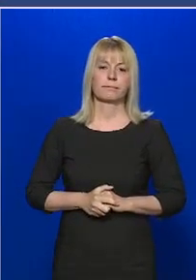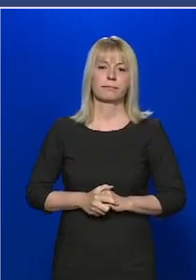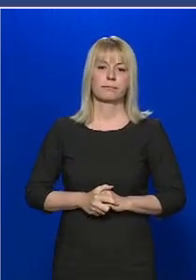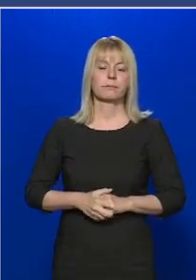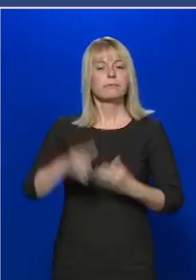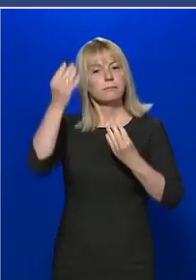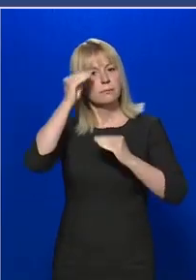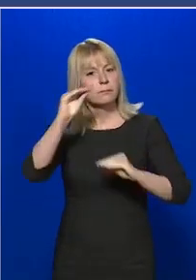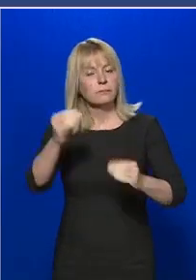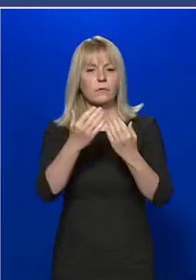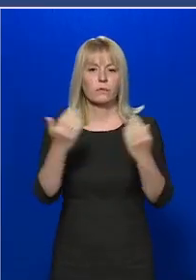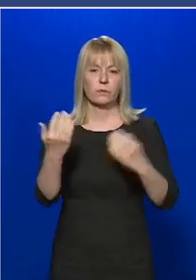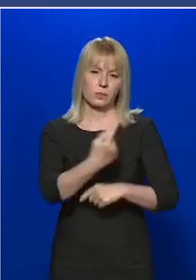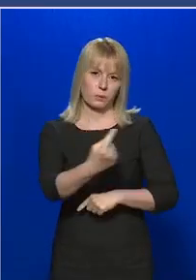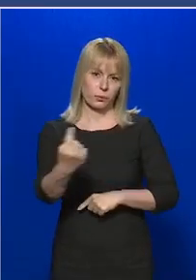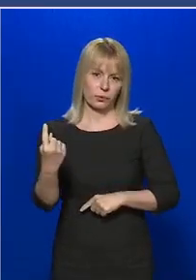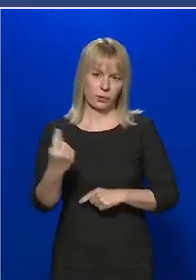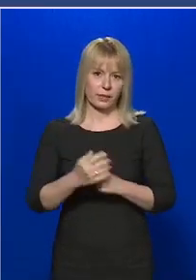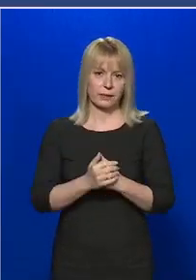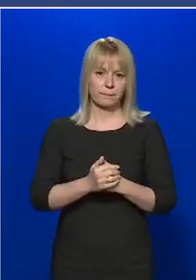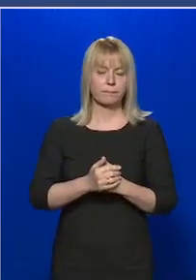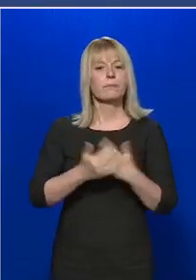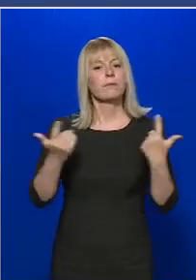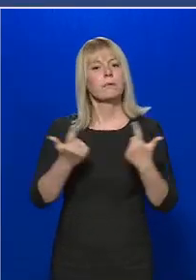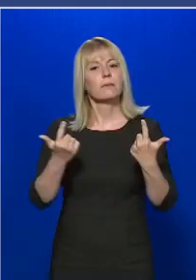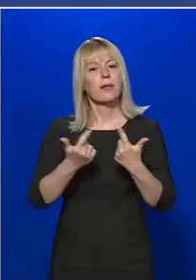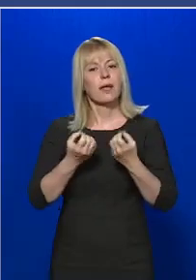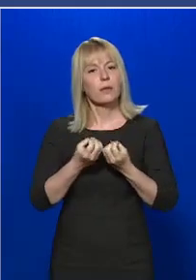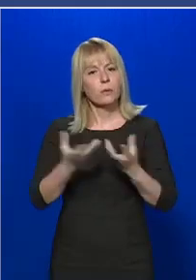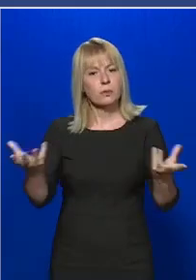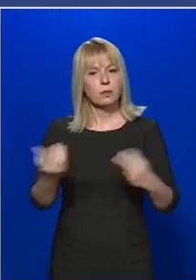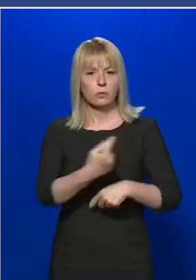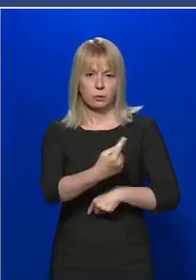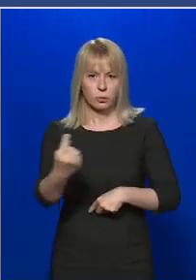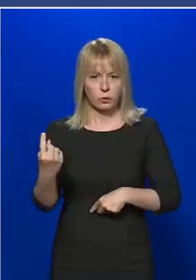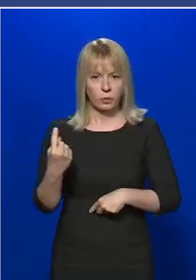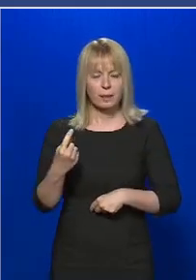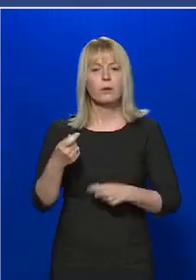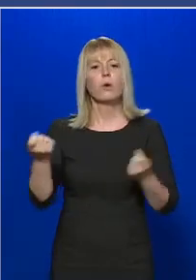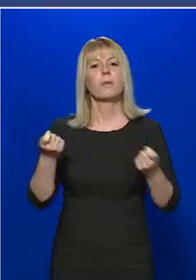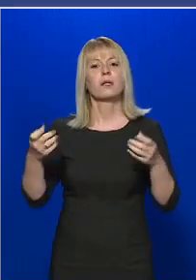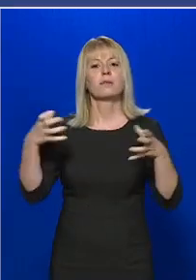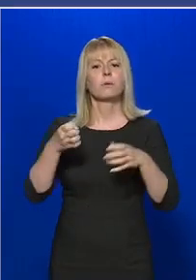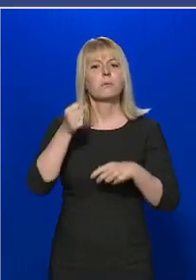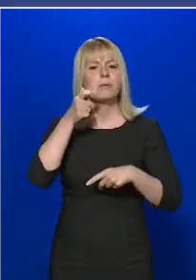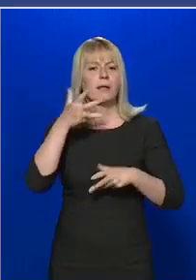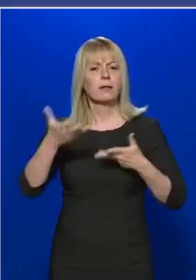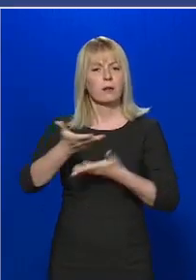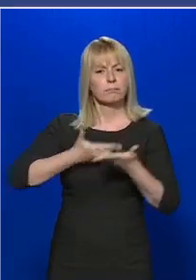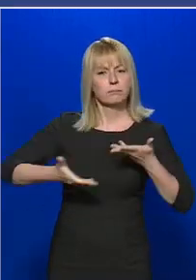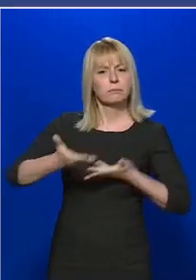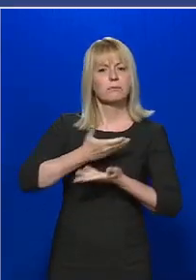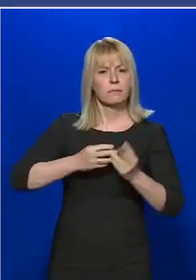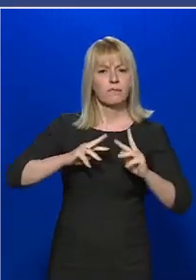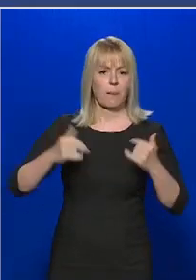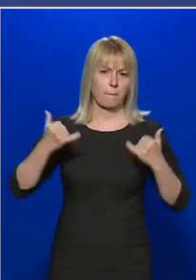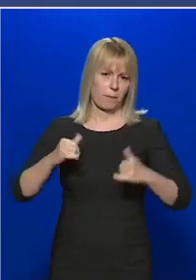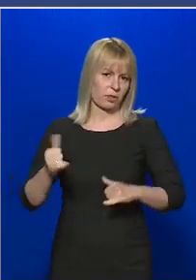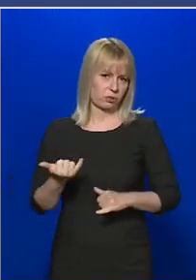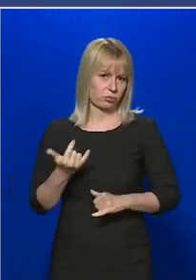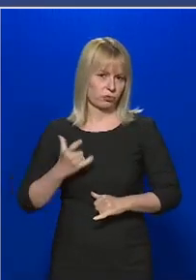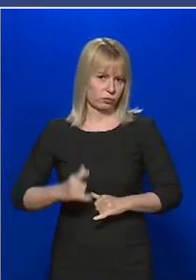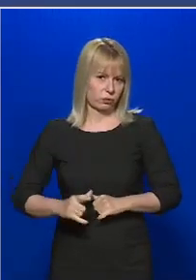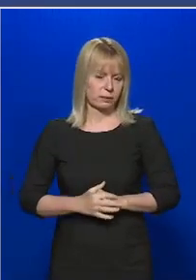Tisztelettel üdvözlöm Önöket. Tájékoztatom Önöket, hogy az Operatív Törzs mindennap üllésezik. Így tett a mai napon is.